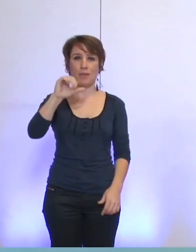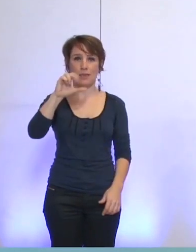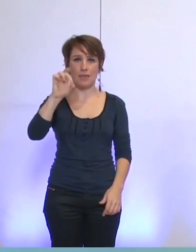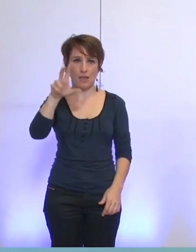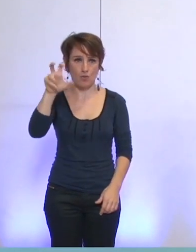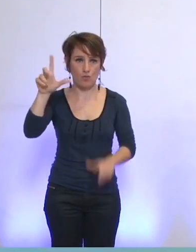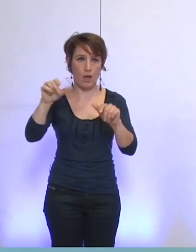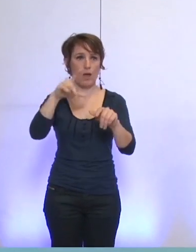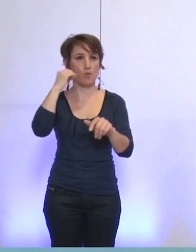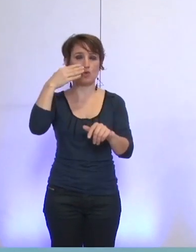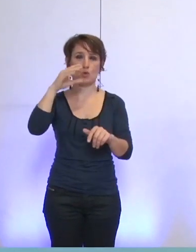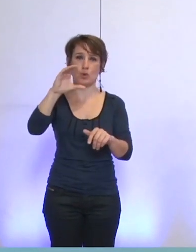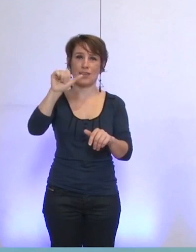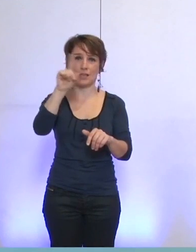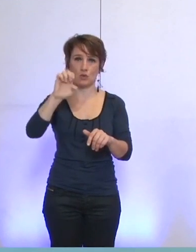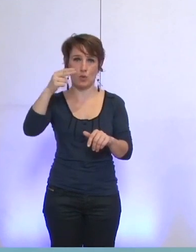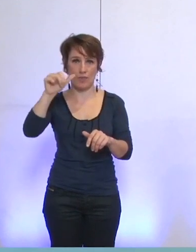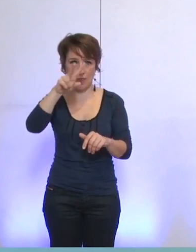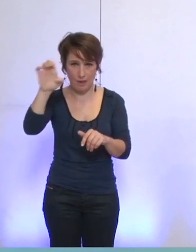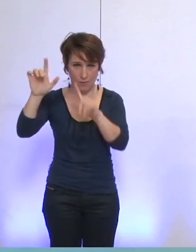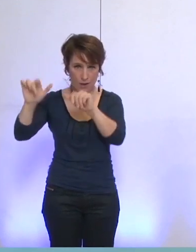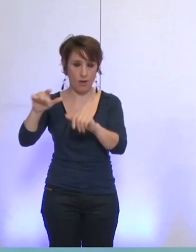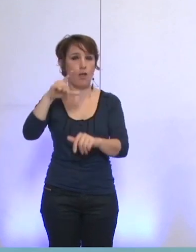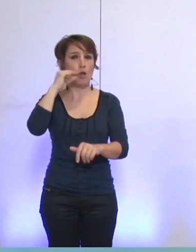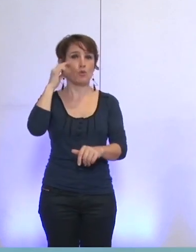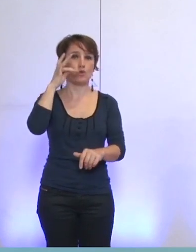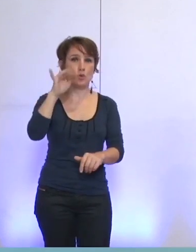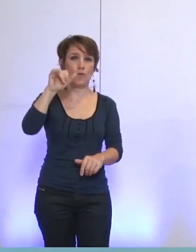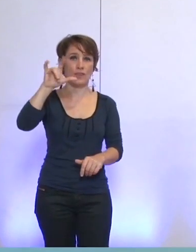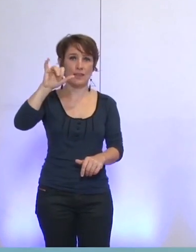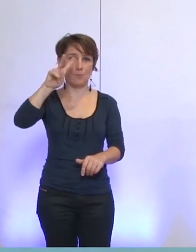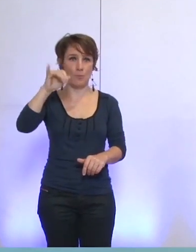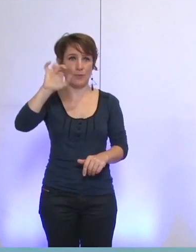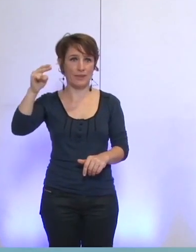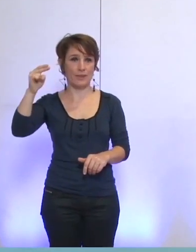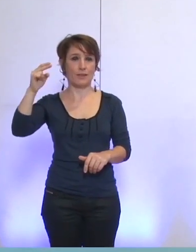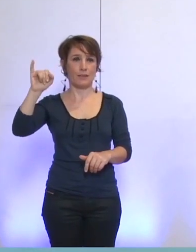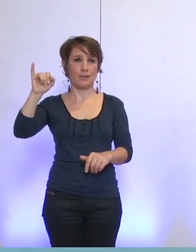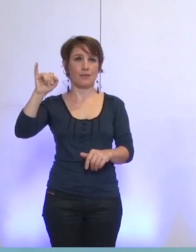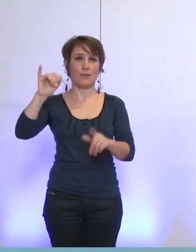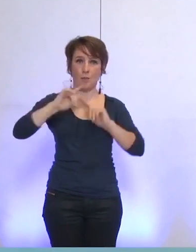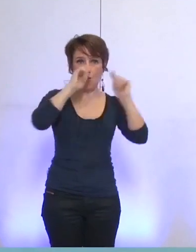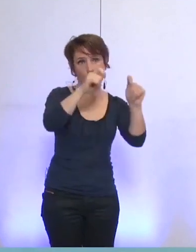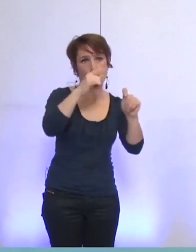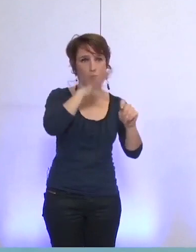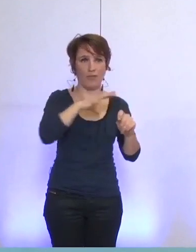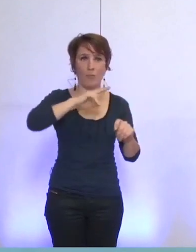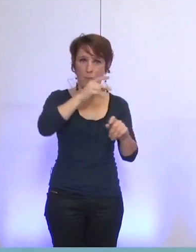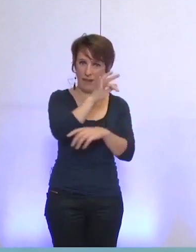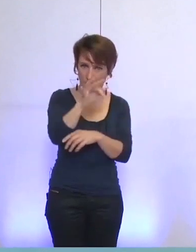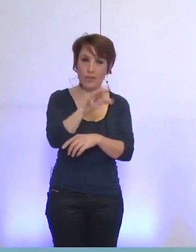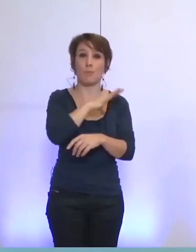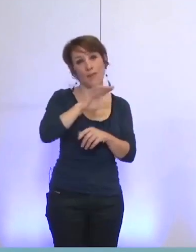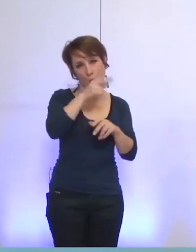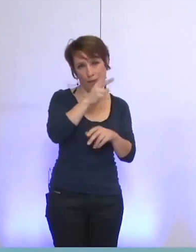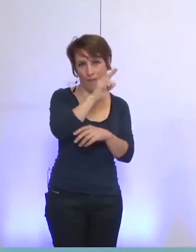Mathieu Chamussy, M. Philippine Lionel donne pouvoir à Mme Pelafiné pour la soirée, Mme Pelafiné-Sylvie,